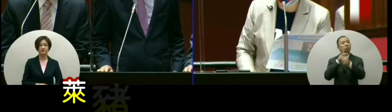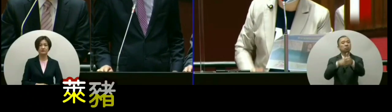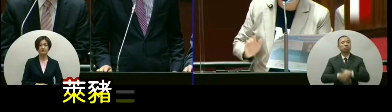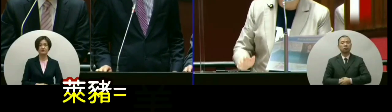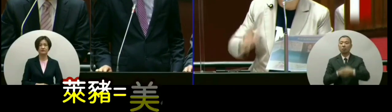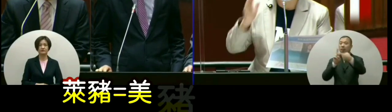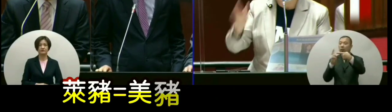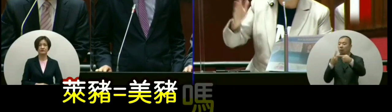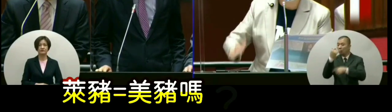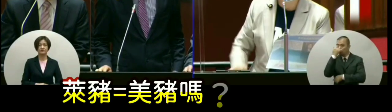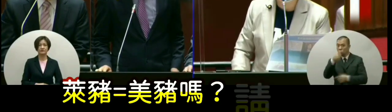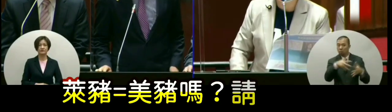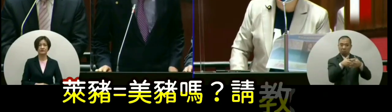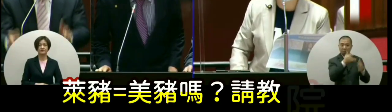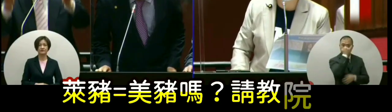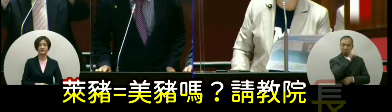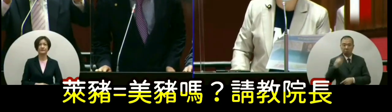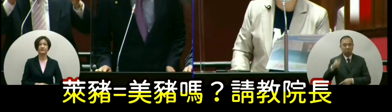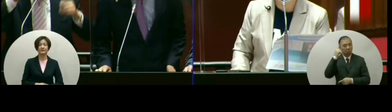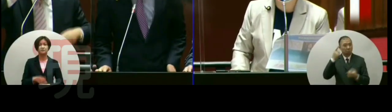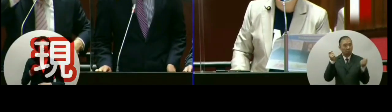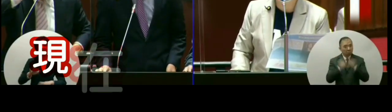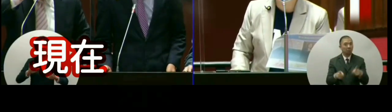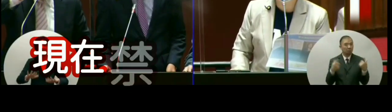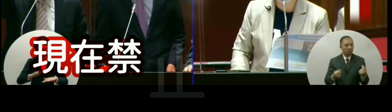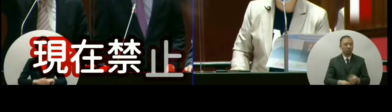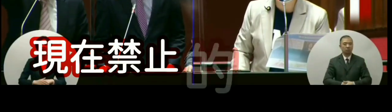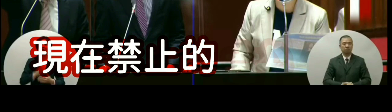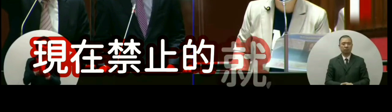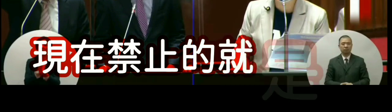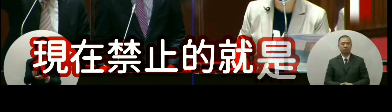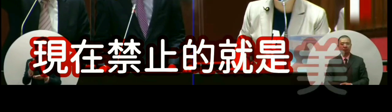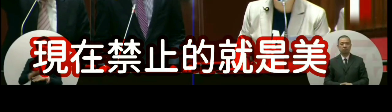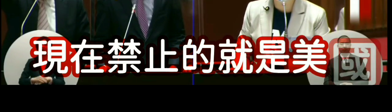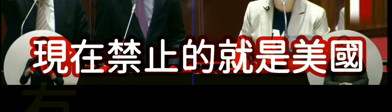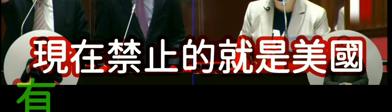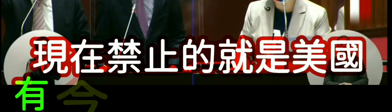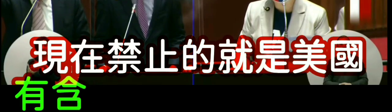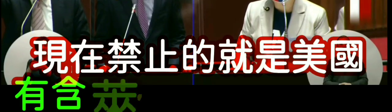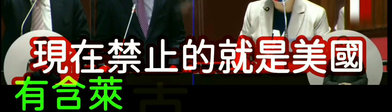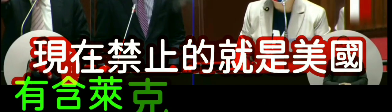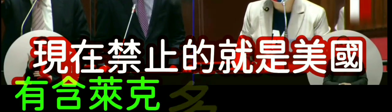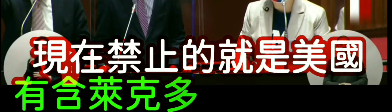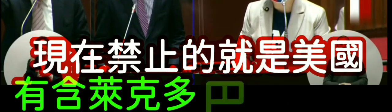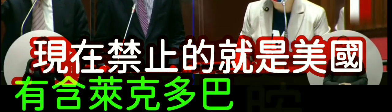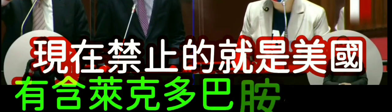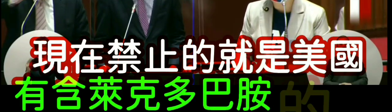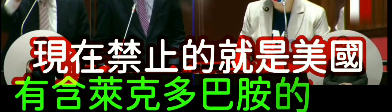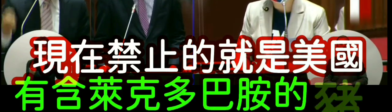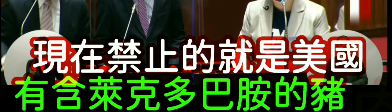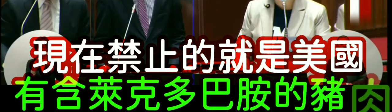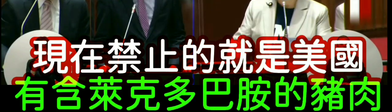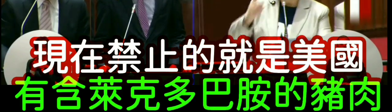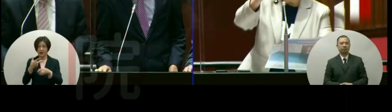萊豬等号美猪吗请教院长现在在禁止的就是美国有韩莱克